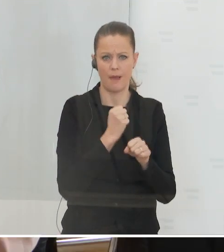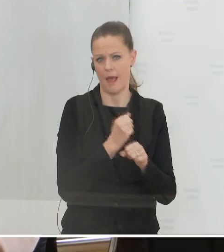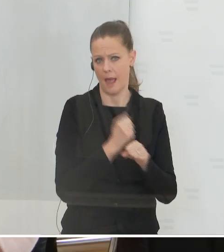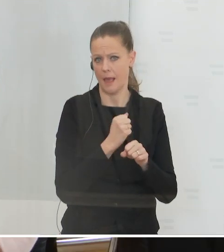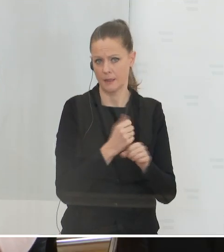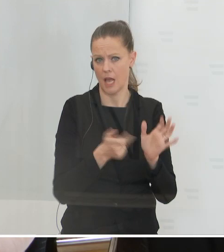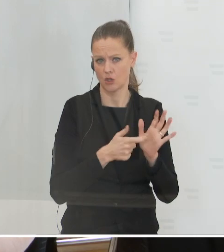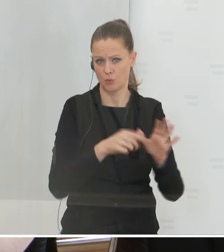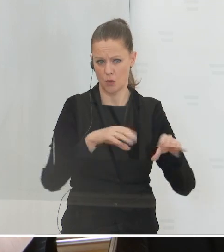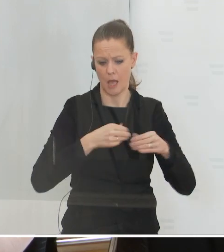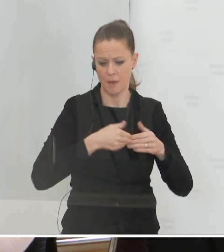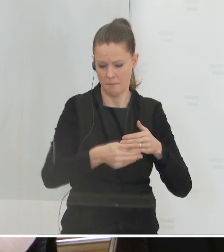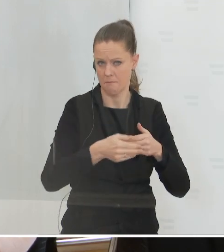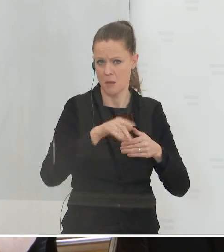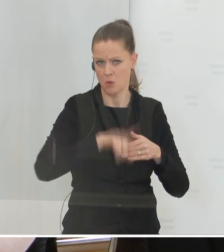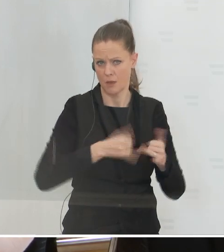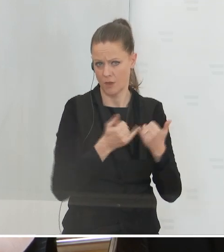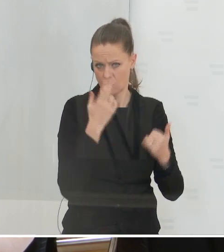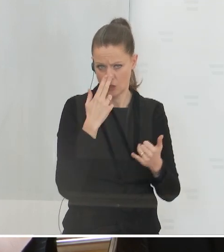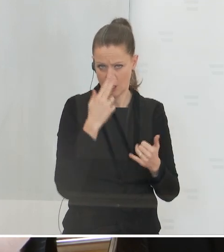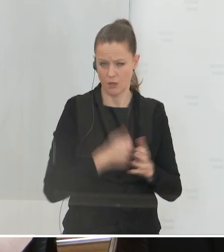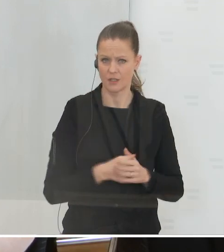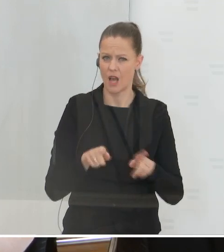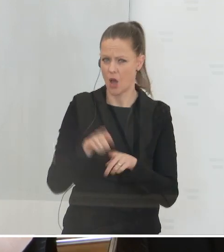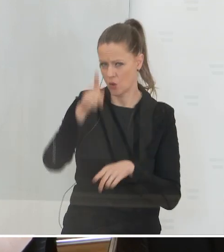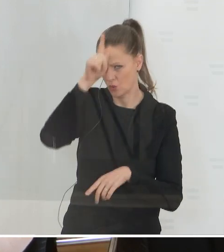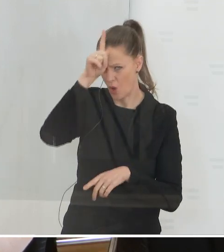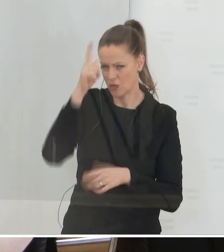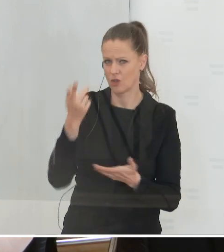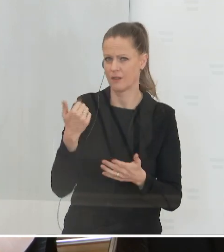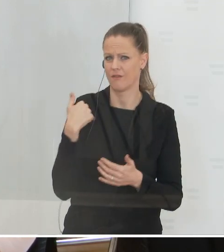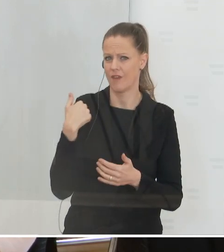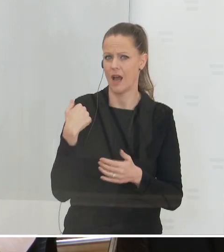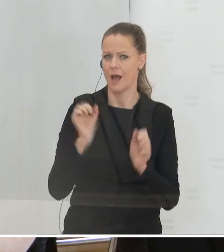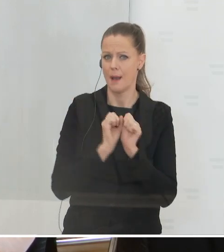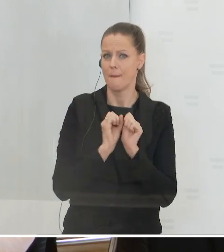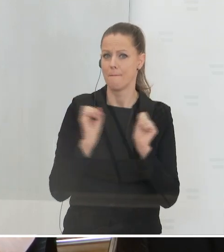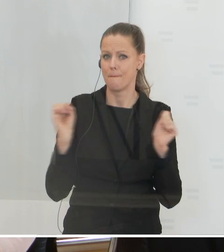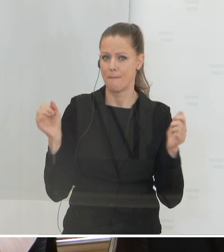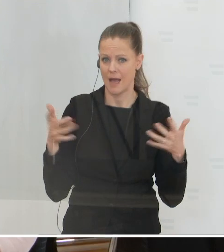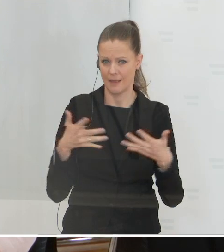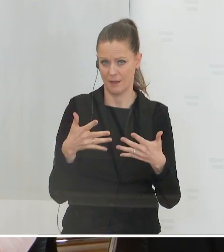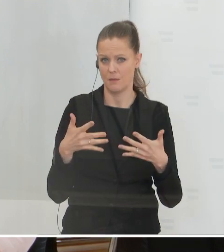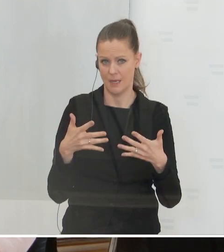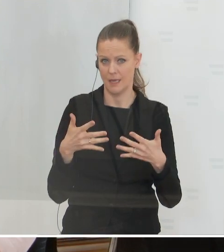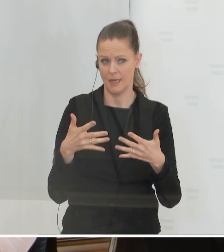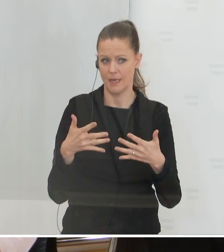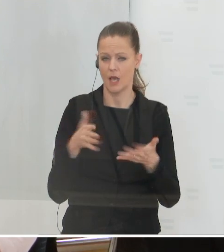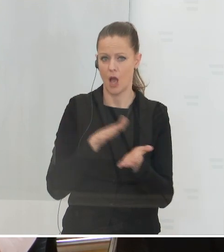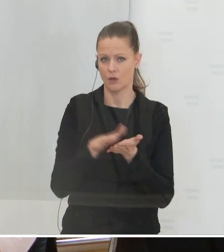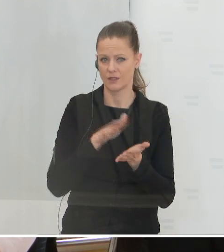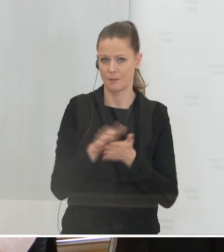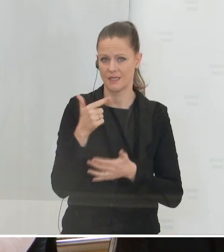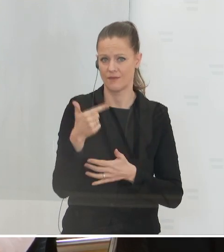den nächsten Monaten? Und zweitens, Deutschland hat seit Beginn der Pandemie 42 Milliarden für die Kurzarbeit ausgegeben,